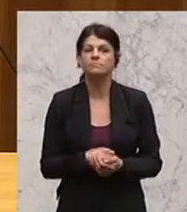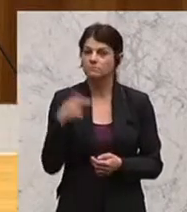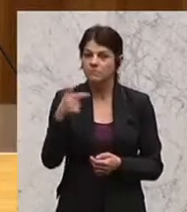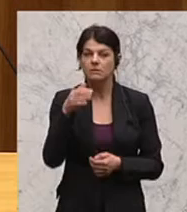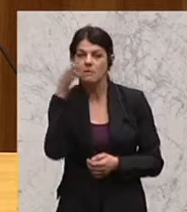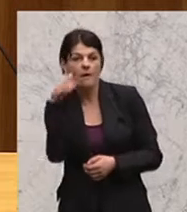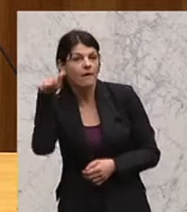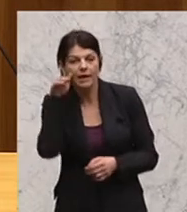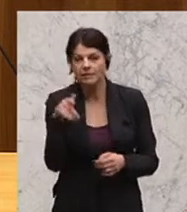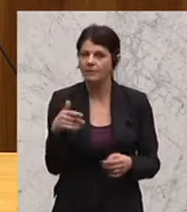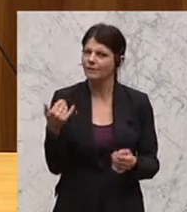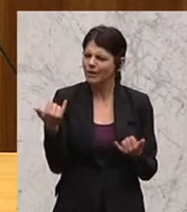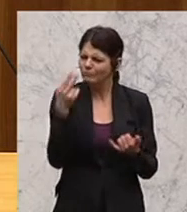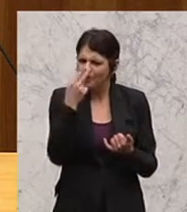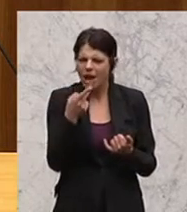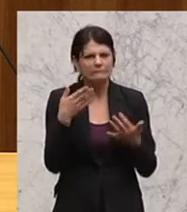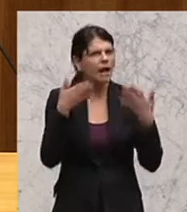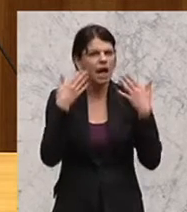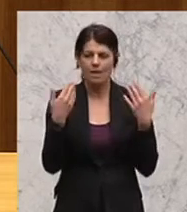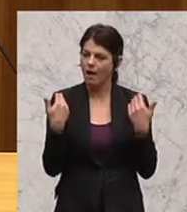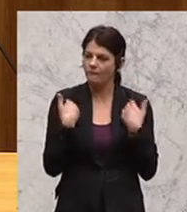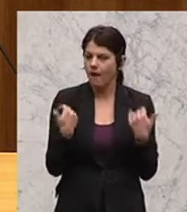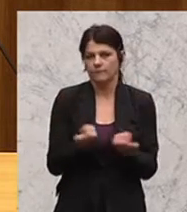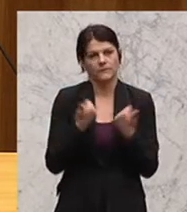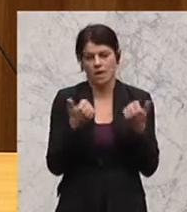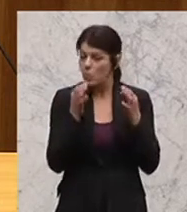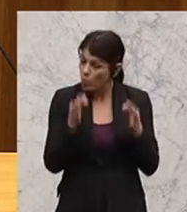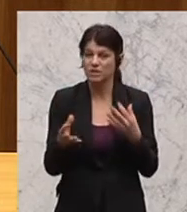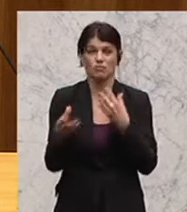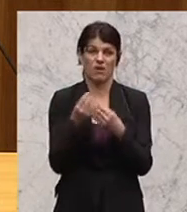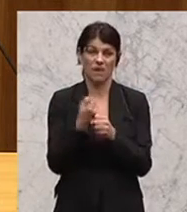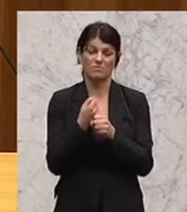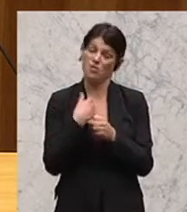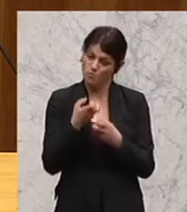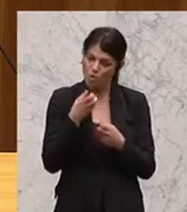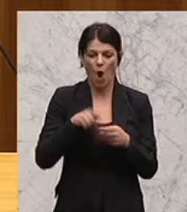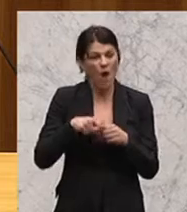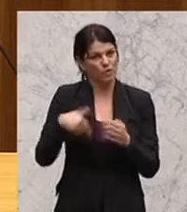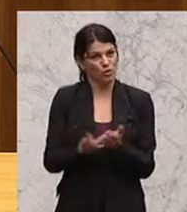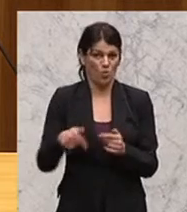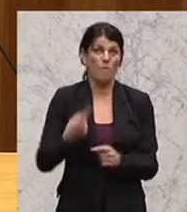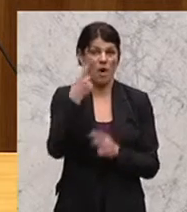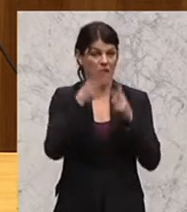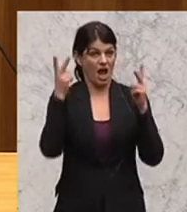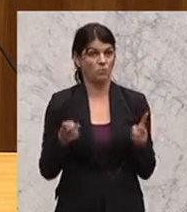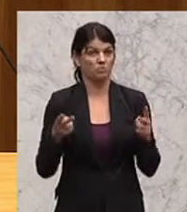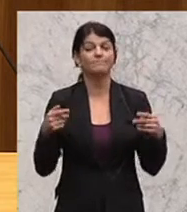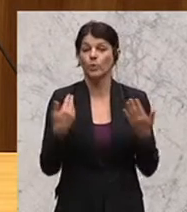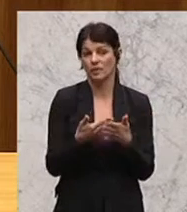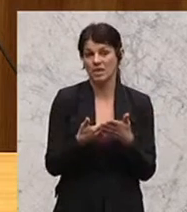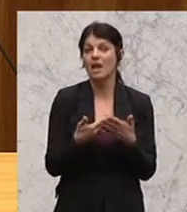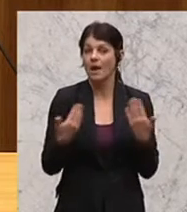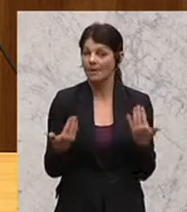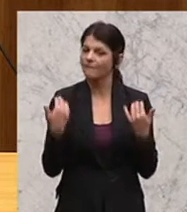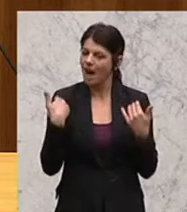-Kommission geprägt von einer Zusammenarbeit, wie ich sie mir öfter wünschen würde in diesem Hohen Haus und das hat natürlich auch seinen Niederschlag gefunden in